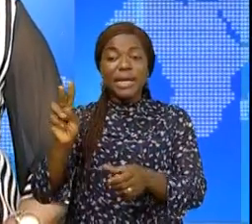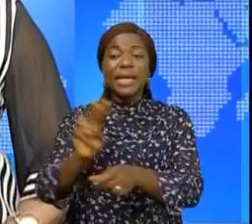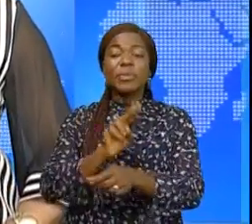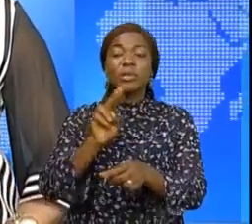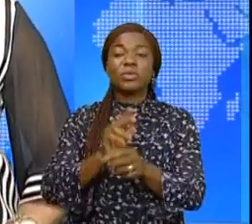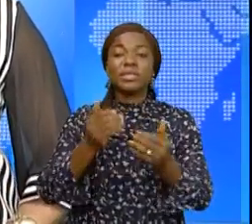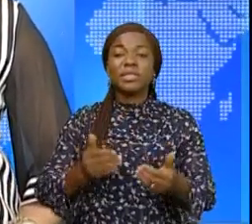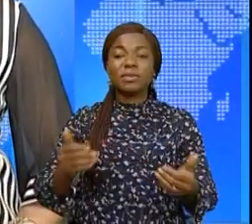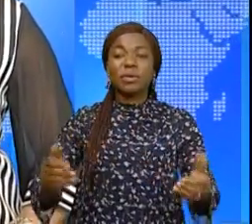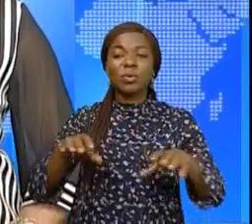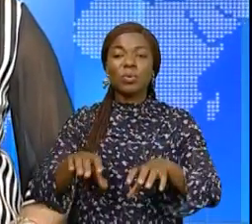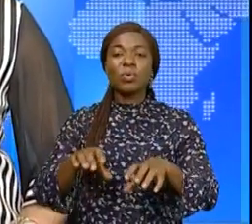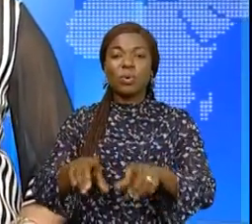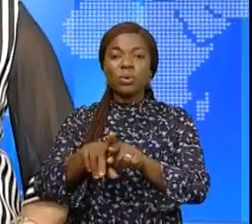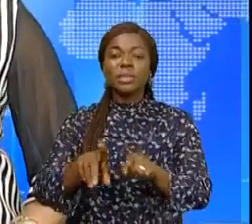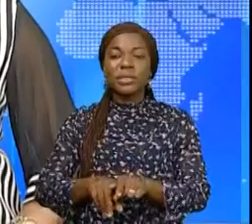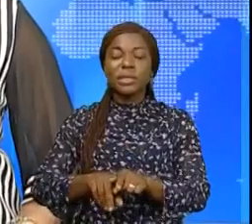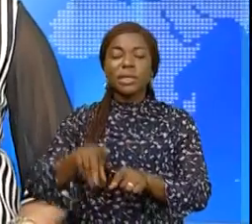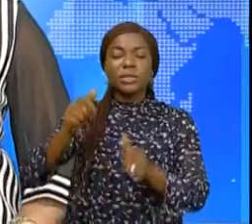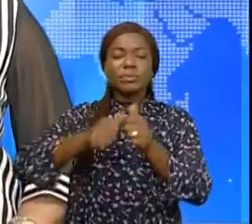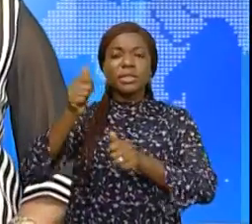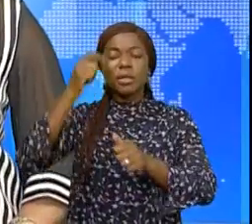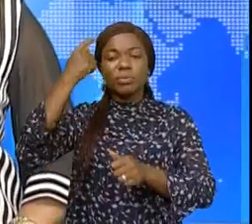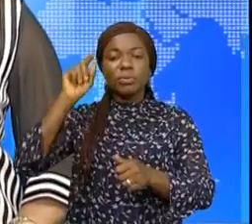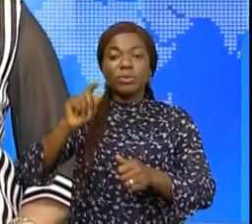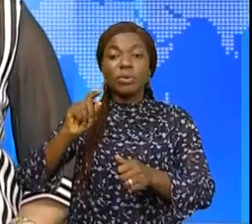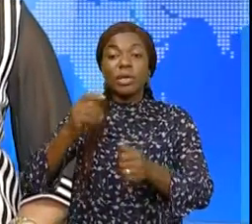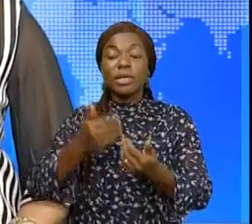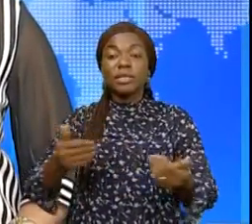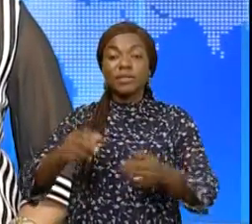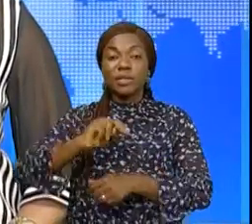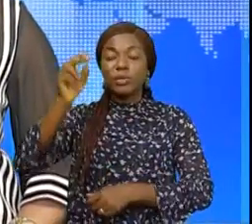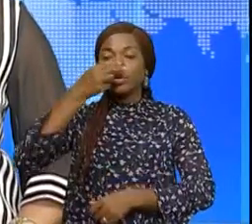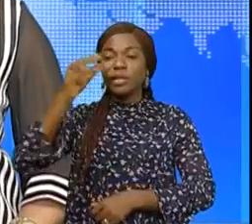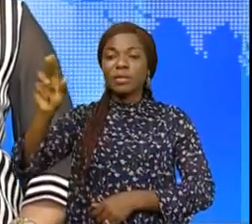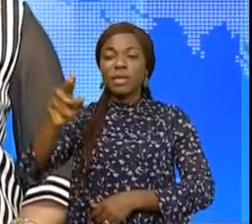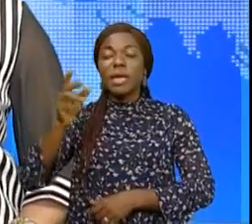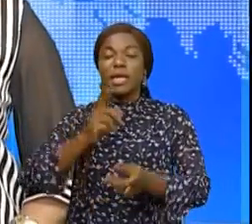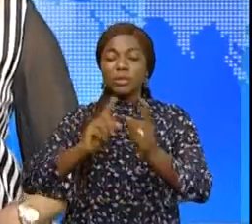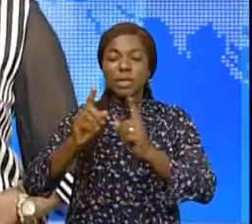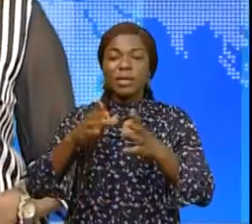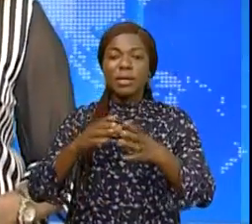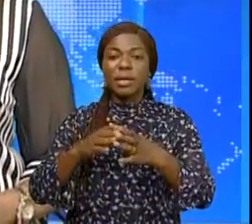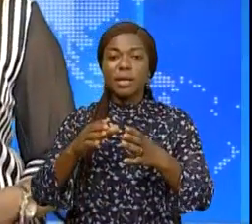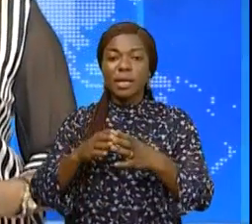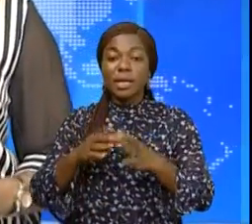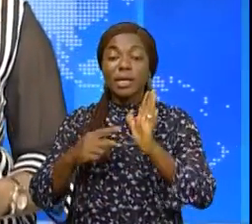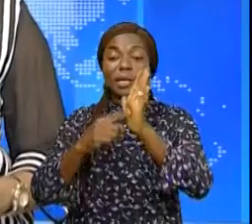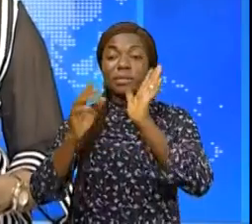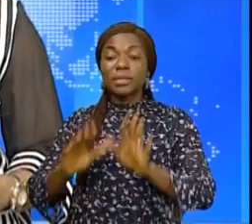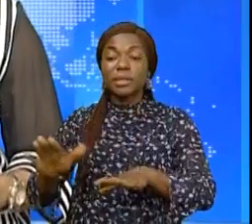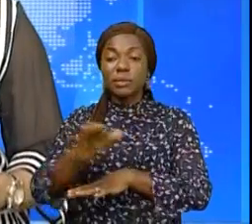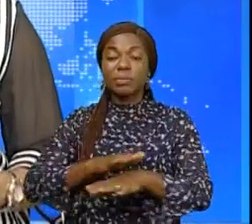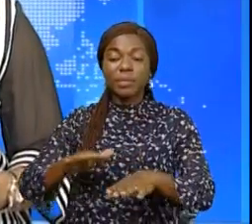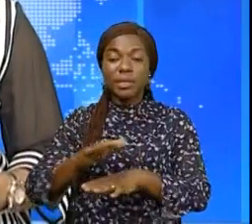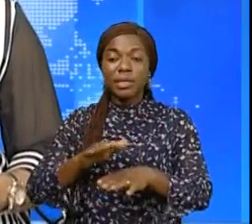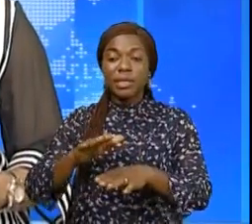plus particulièrement ceux du Nord Kivu c'était lors de son entretien avec les représentants pays de l'UNICEF venus plaider